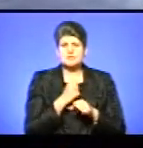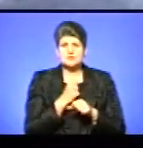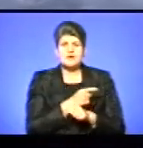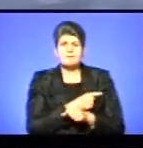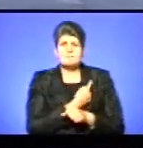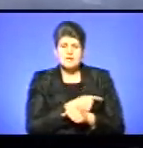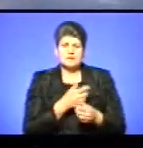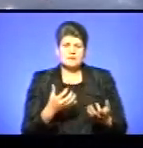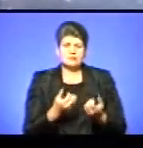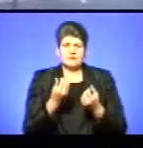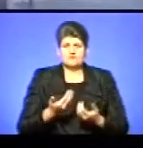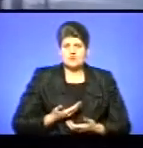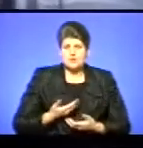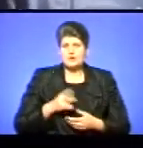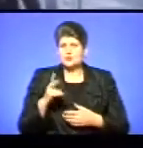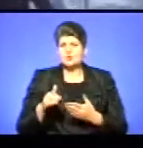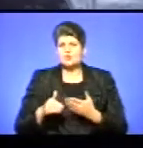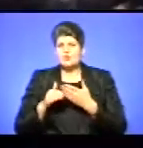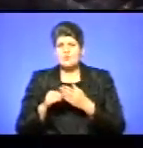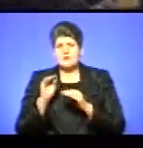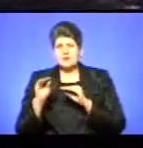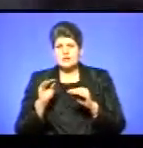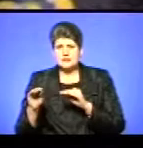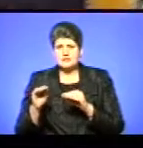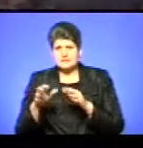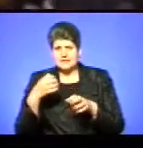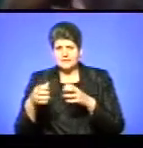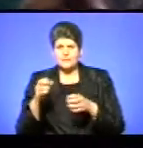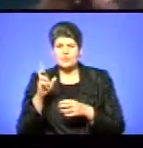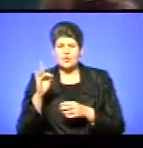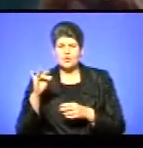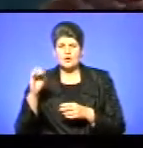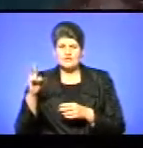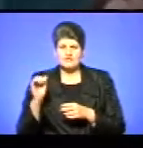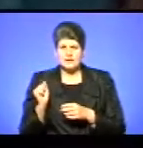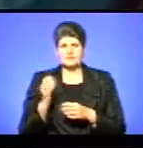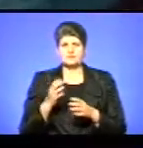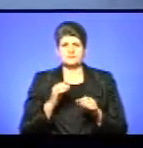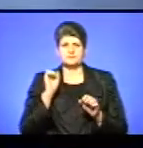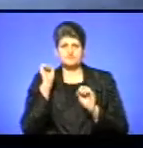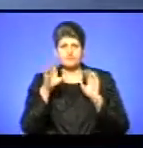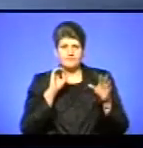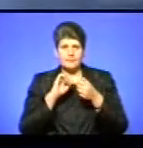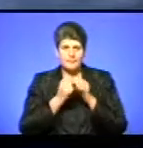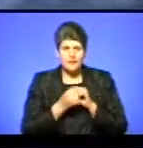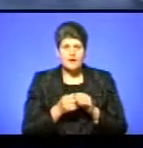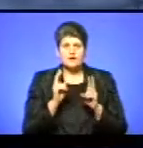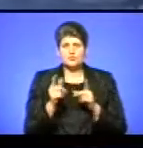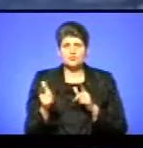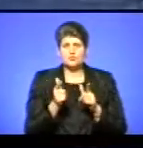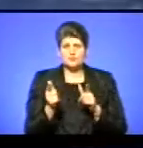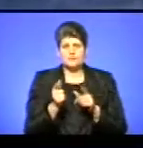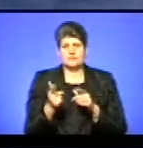медиком і рятував життя, хтось допомагав розкладати бруківку, якою відбивалися від беркутівців, а хтось готував і